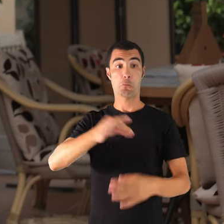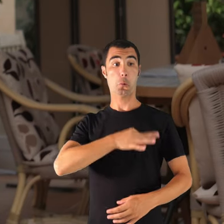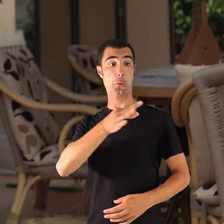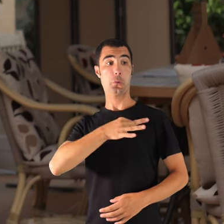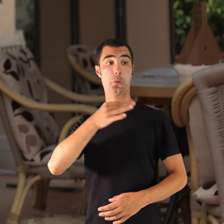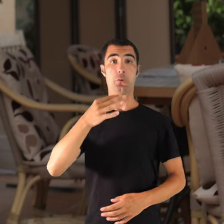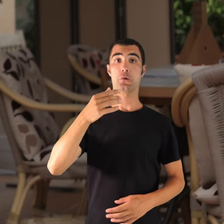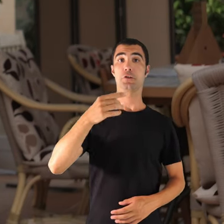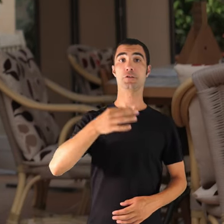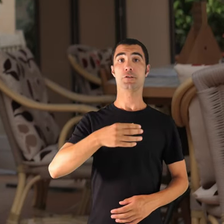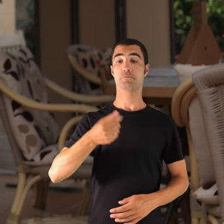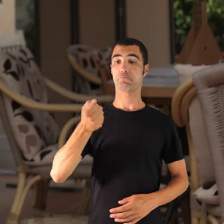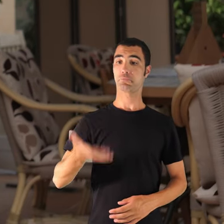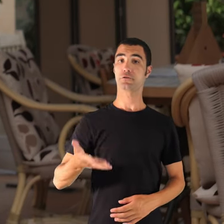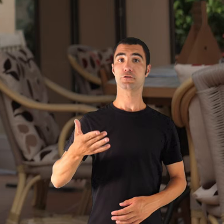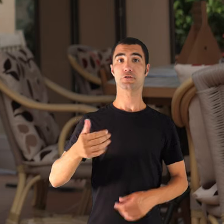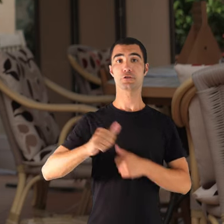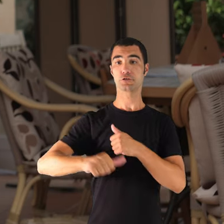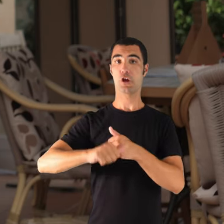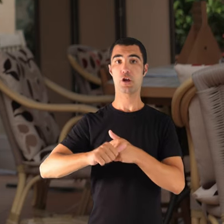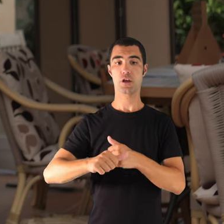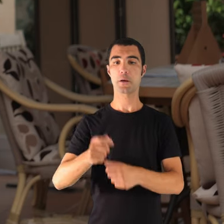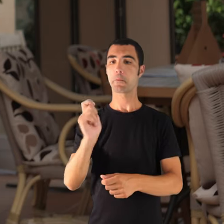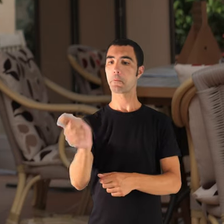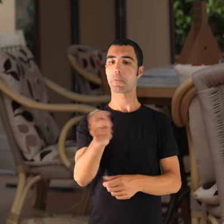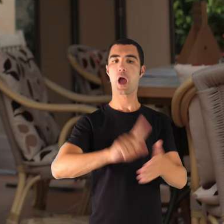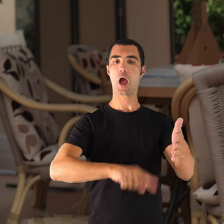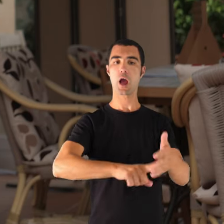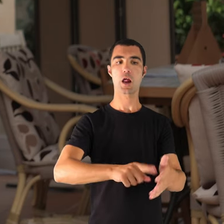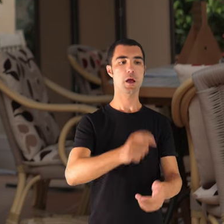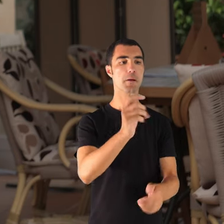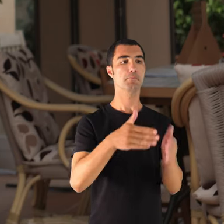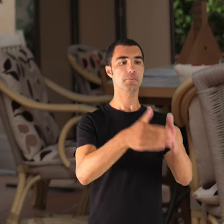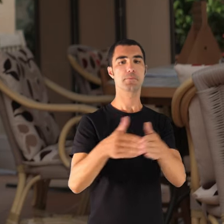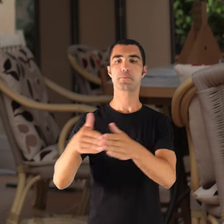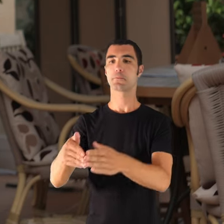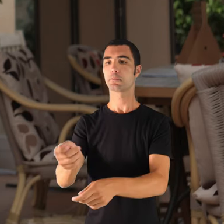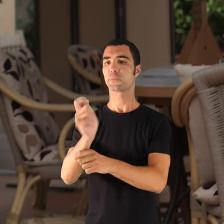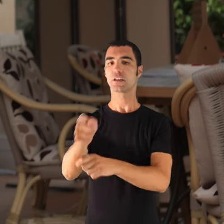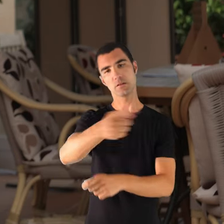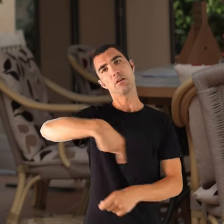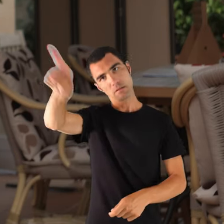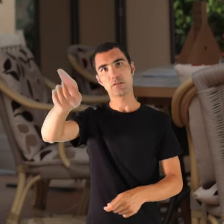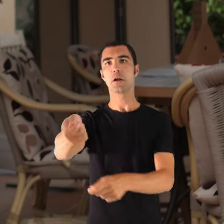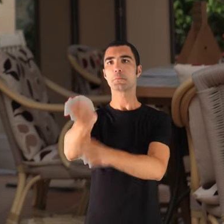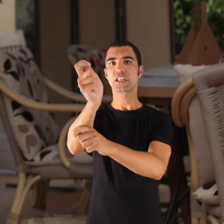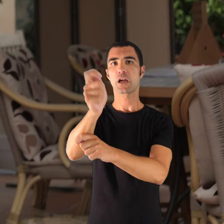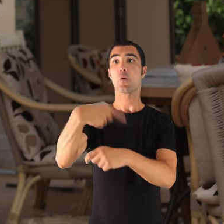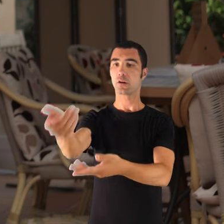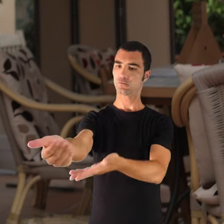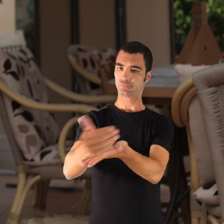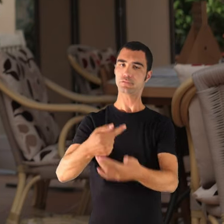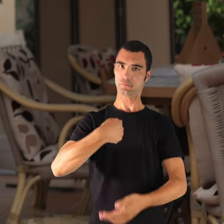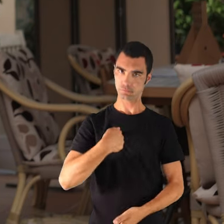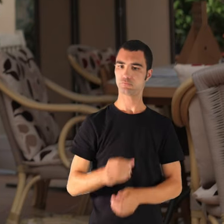sònia en aquell entonces alquilaron a pescadors durant dos mesos o tres que pescassin per ells. Clar,